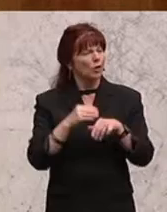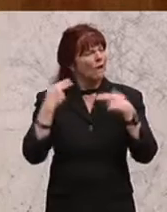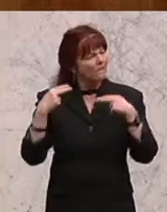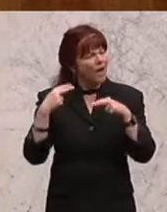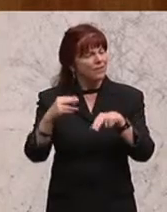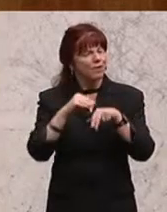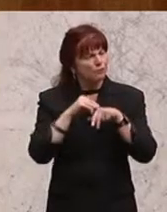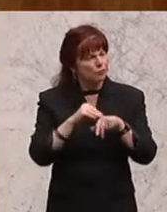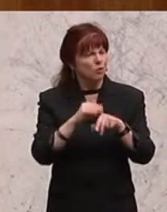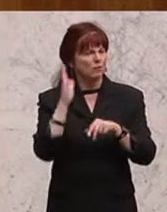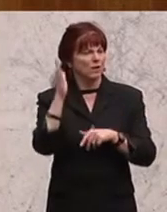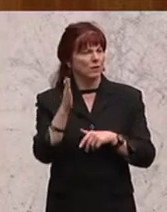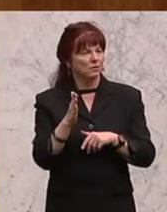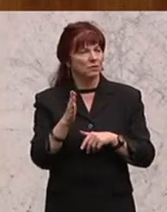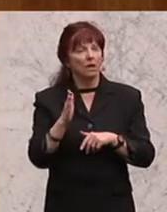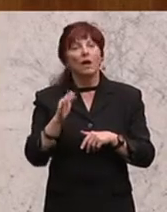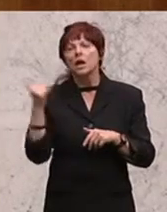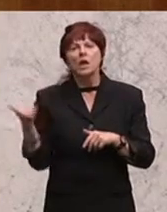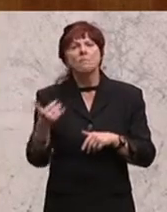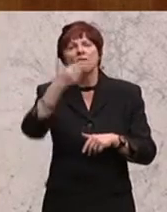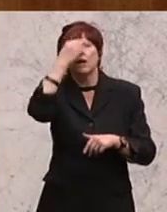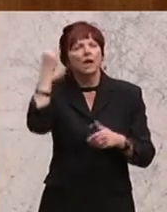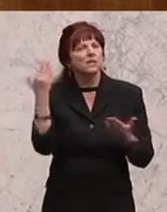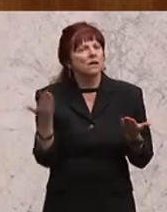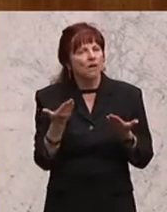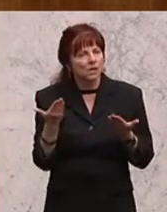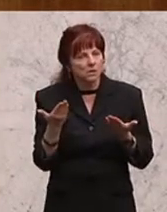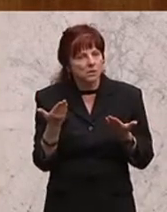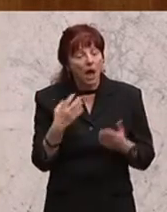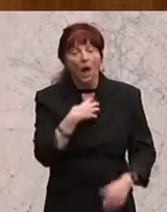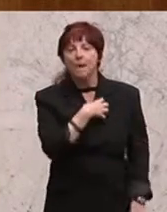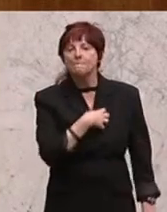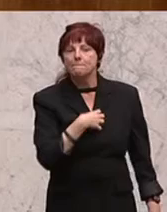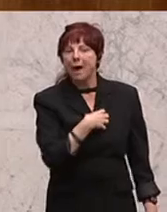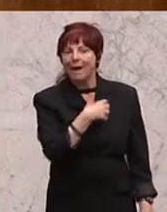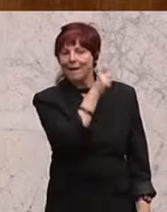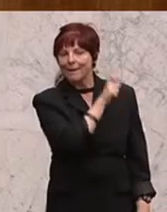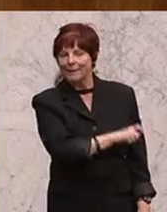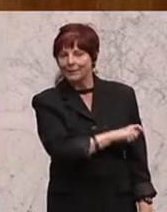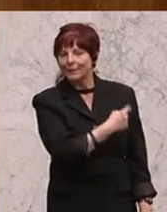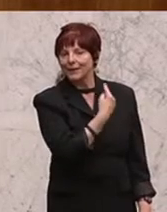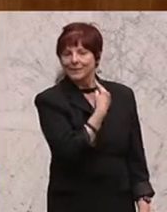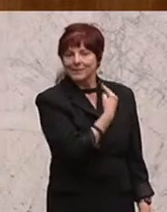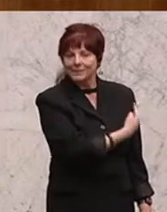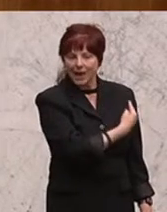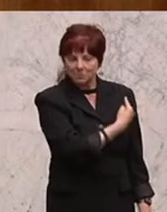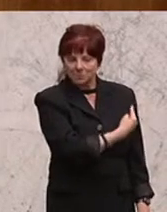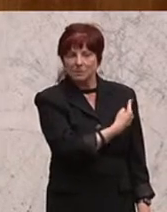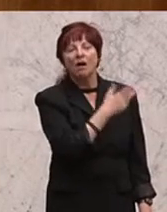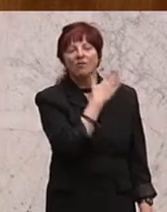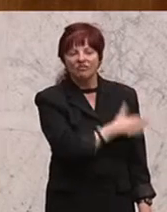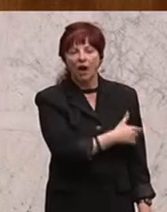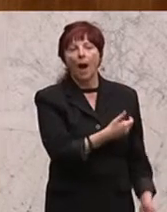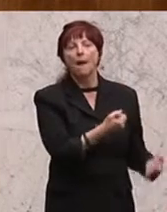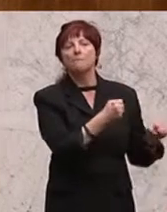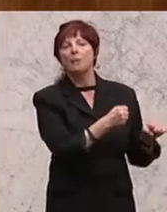wird immer bewusst oder unbewusst vergessen, dass vor allem die Bayern diese Bank auf einen selbstzerstörerischen Kurs geschickt haben